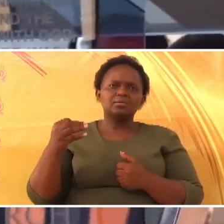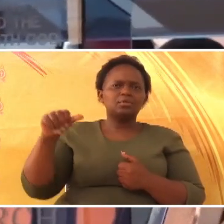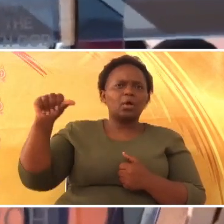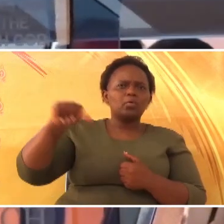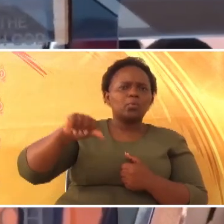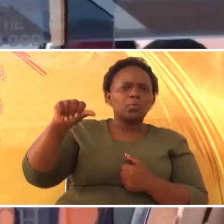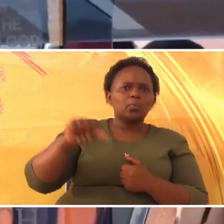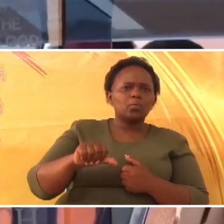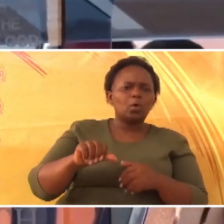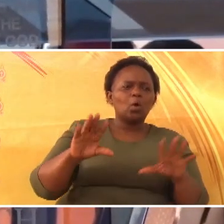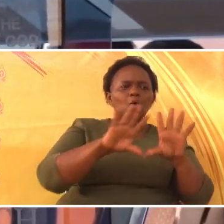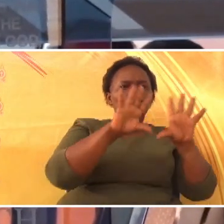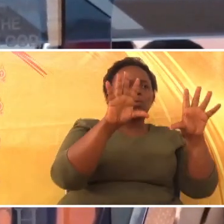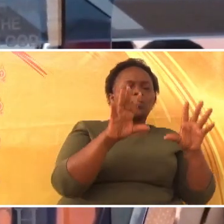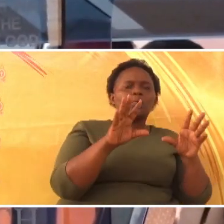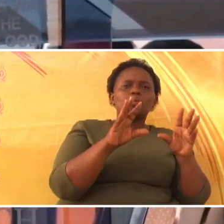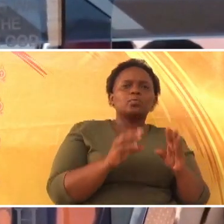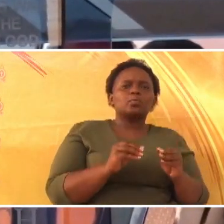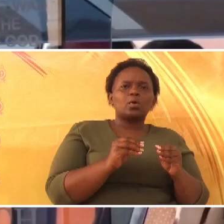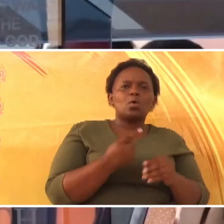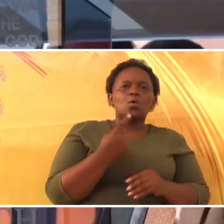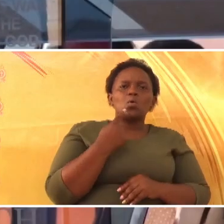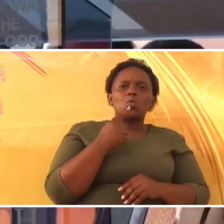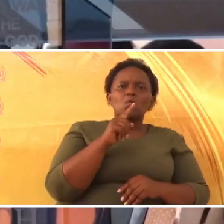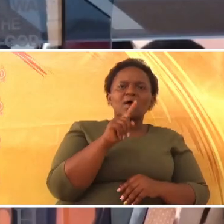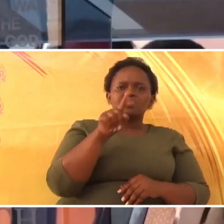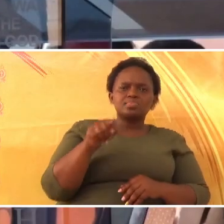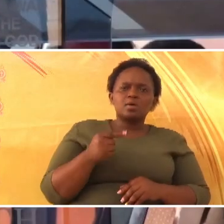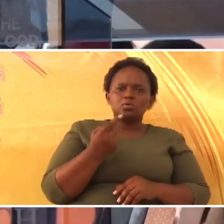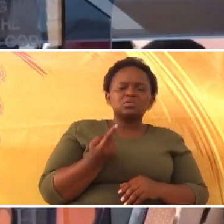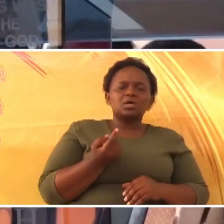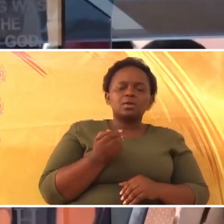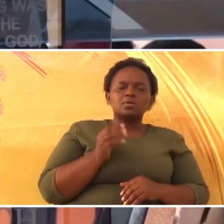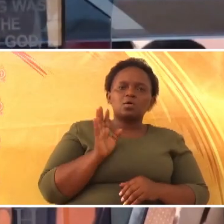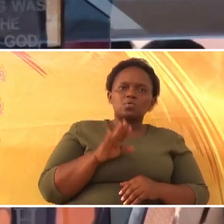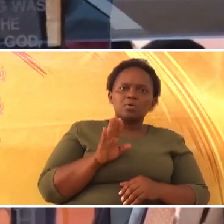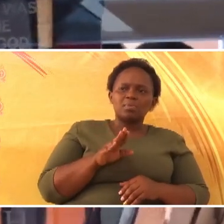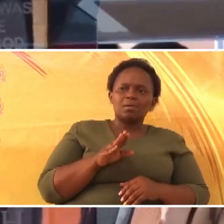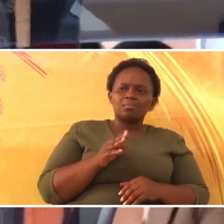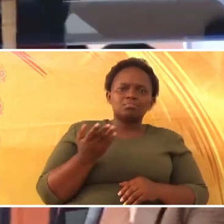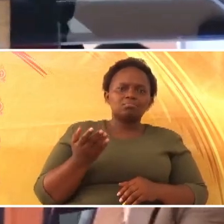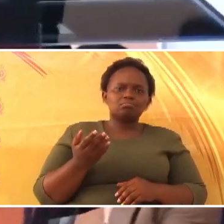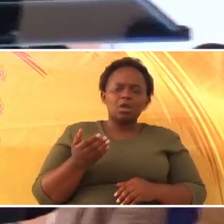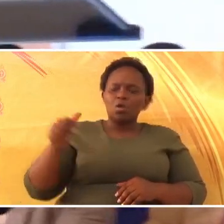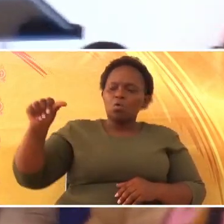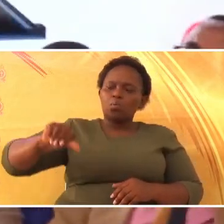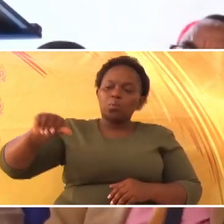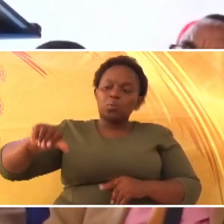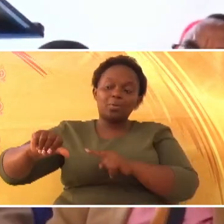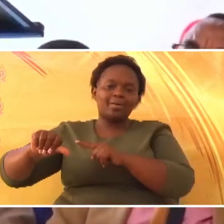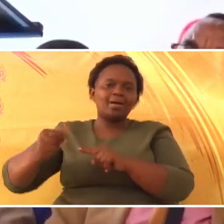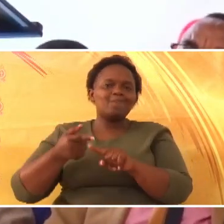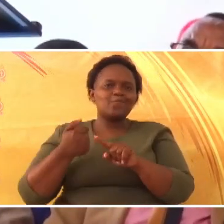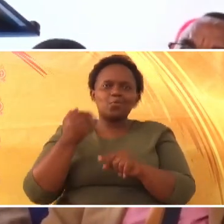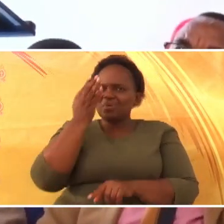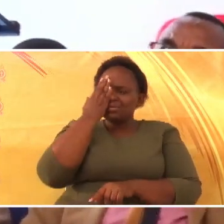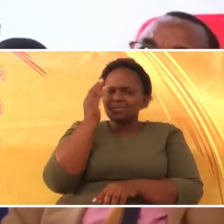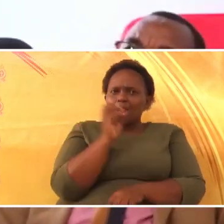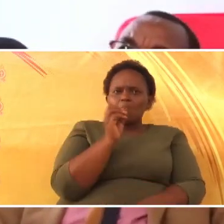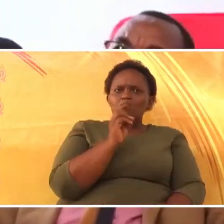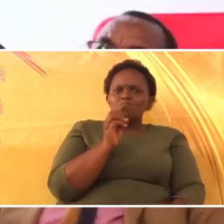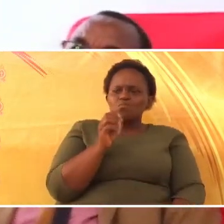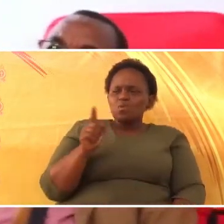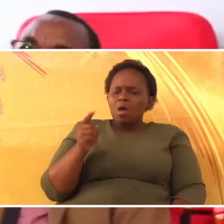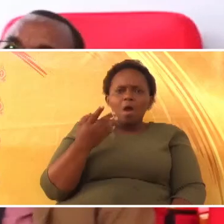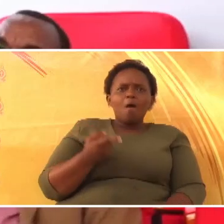yefumoja. Sasa na hawa concubi walikuwa metoka, hawa kuwa wa israeli, walikuwa wa